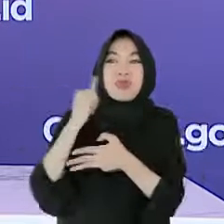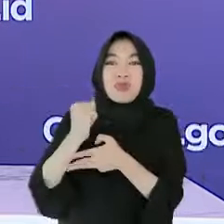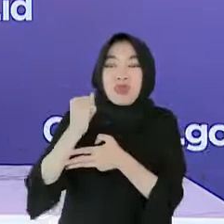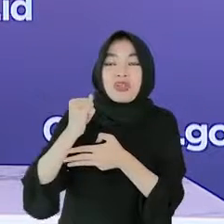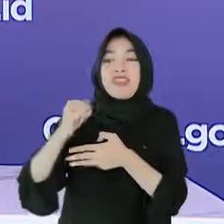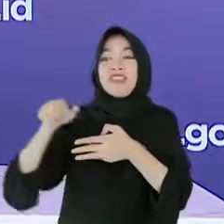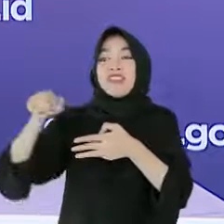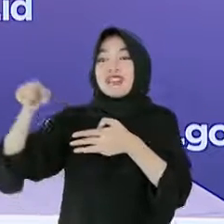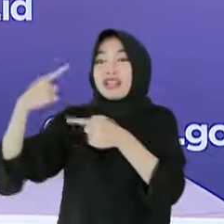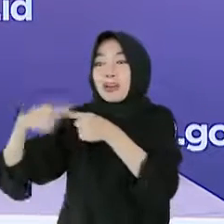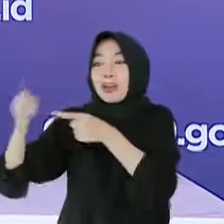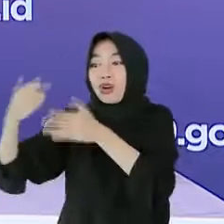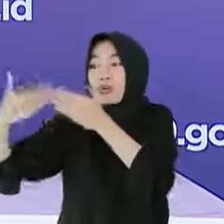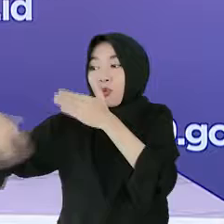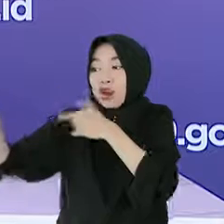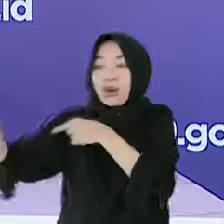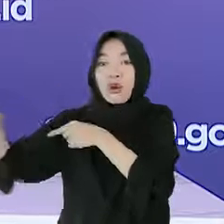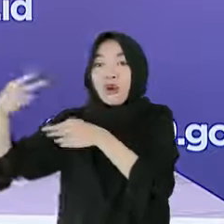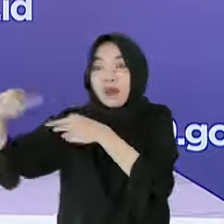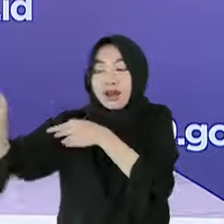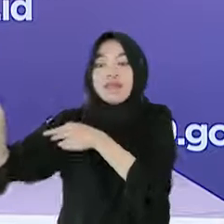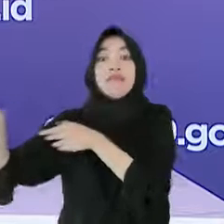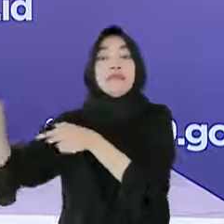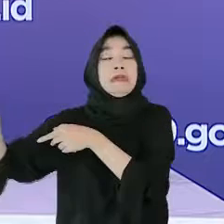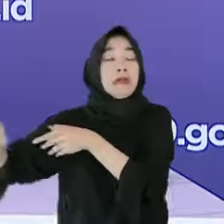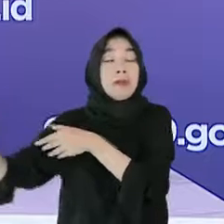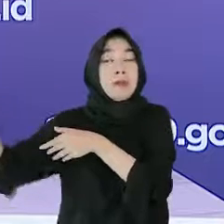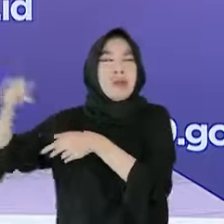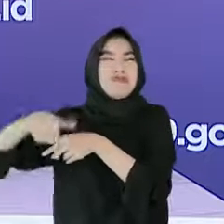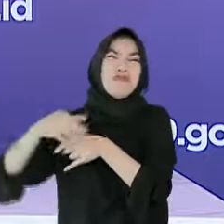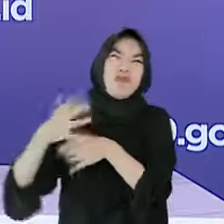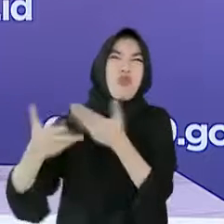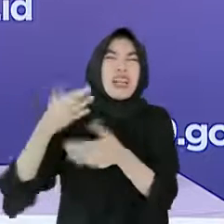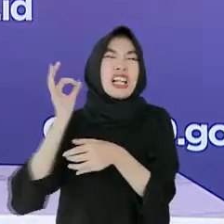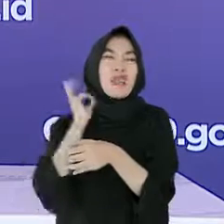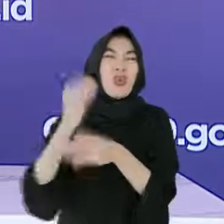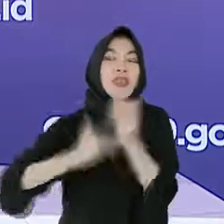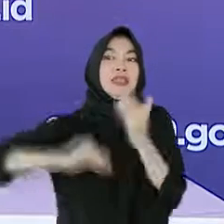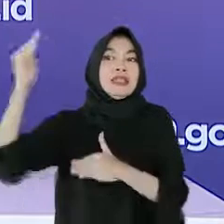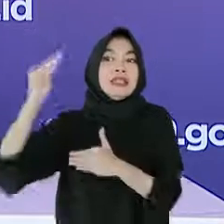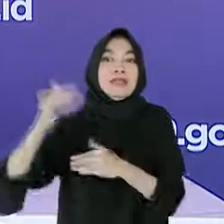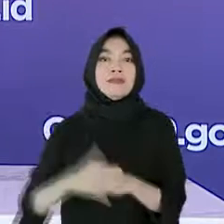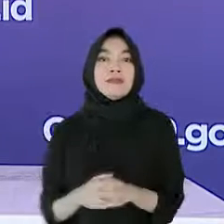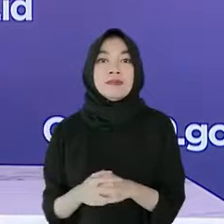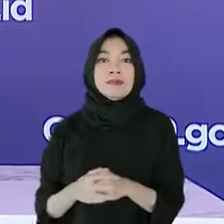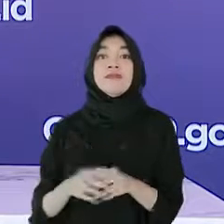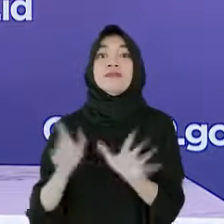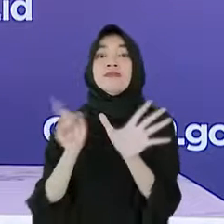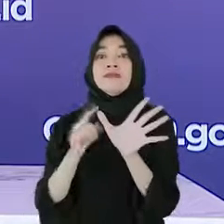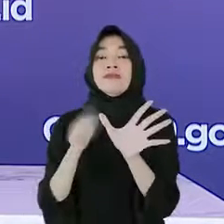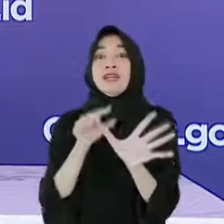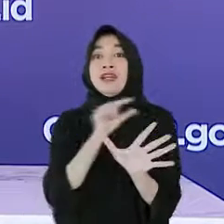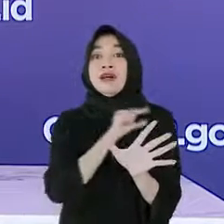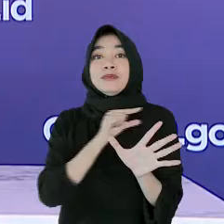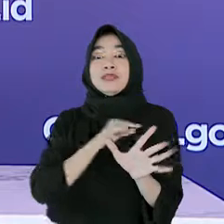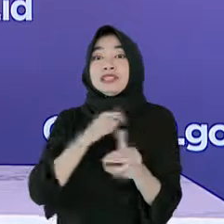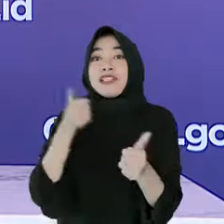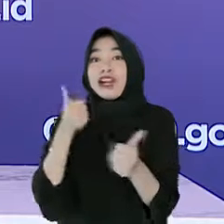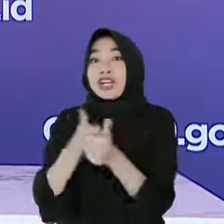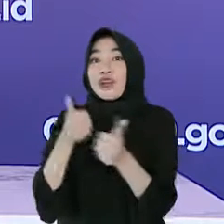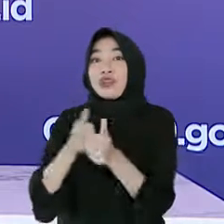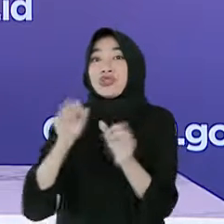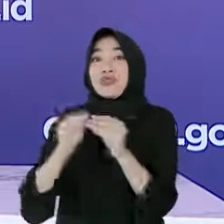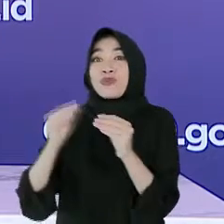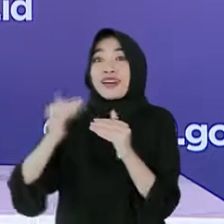ruangan. Berikutnya lagi adalah jumlah partisipan. Semakin banyak partisipan dalam acara, semakin besar